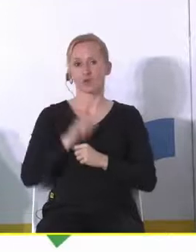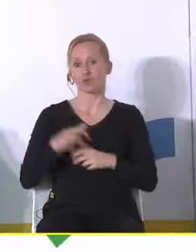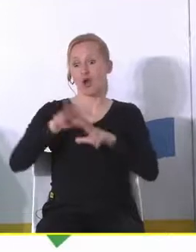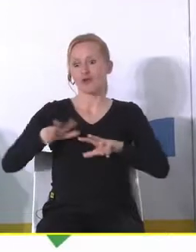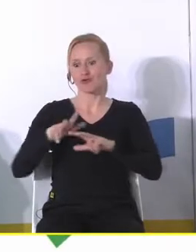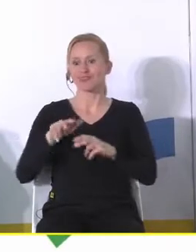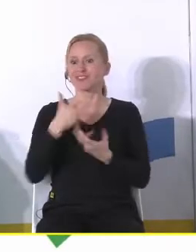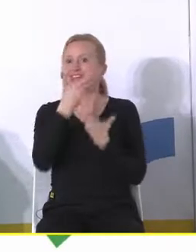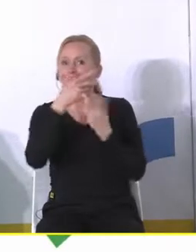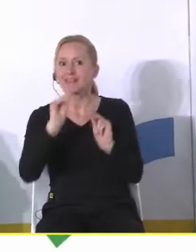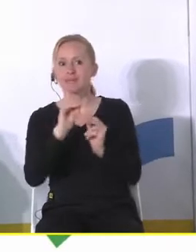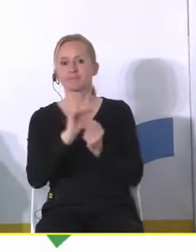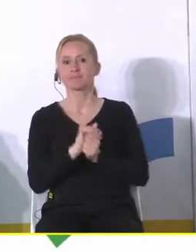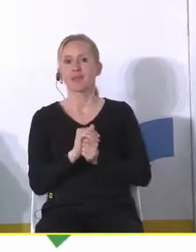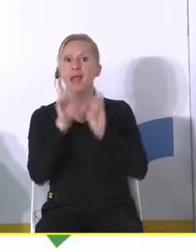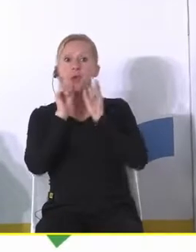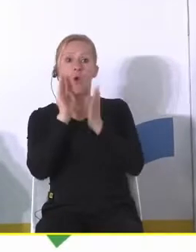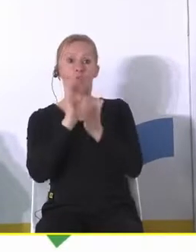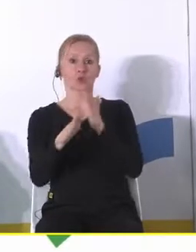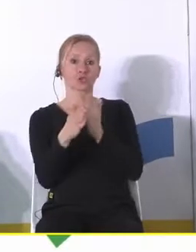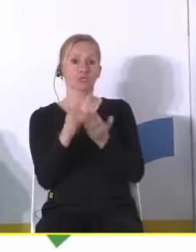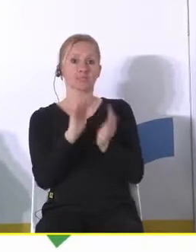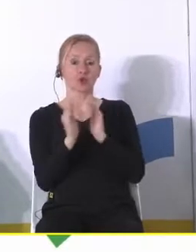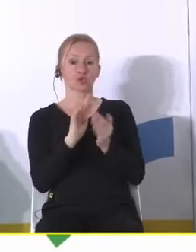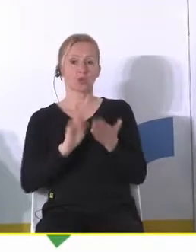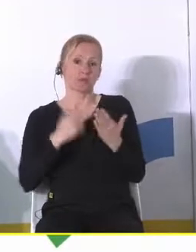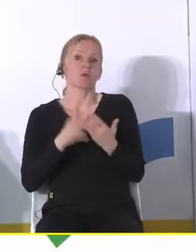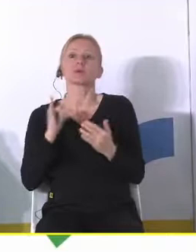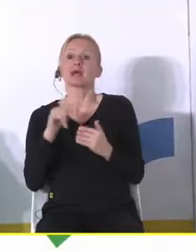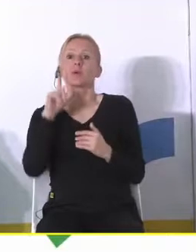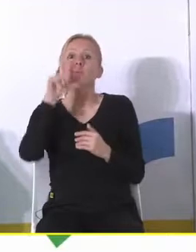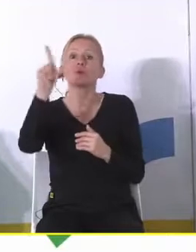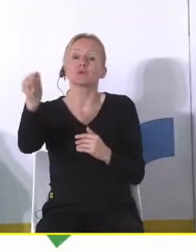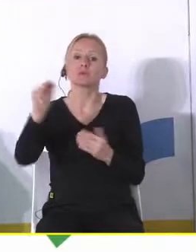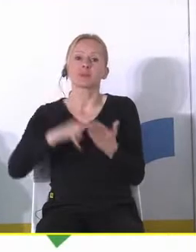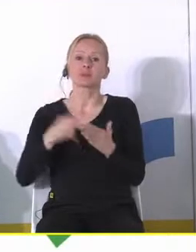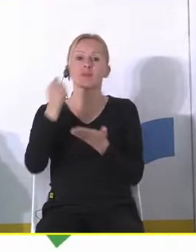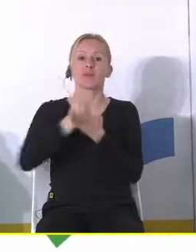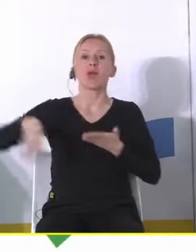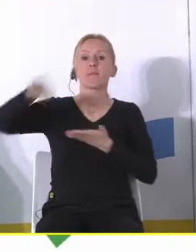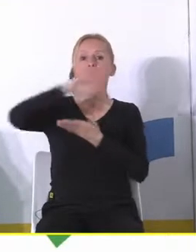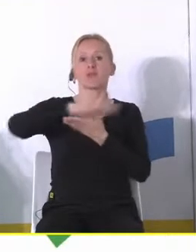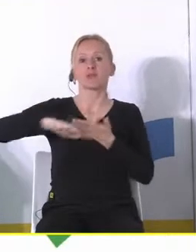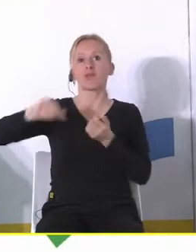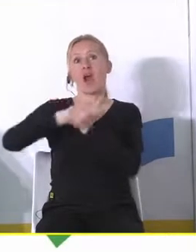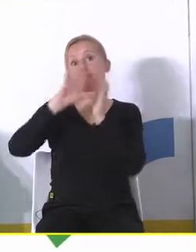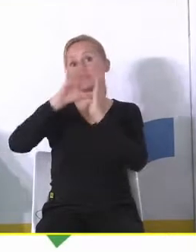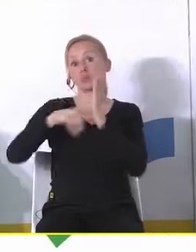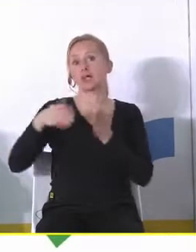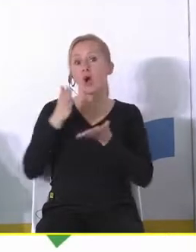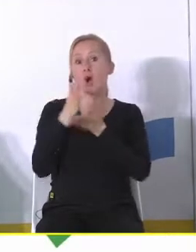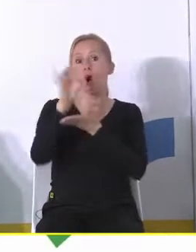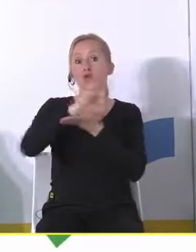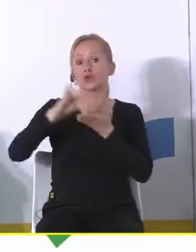sposób dezintegruje najprostszy test jest taki idziemy do powiatowego ośrodka albo miejskiego ośrodka